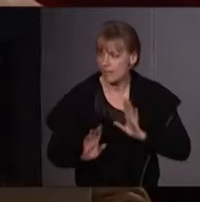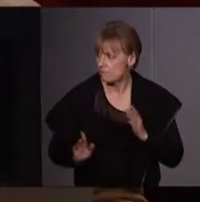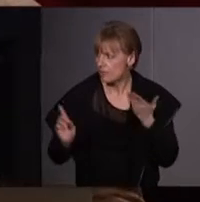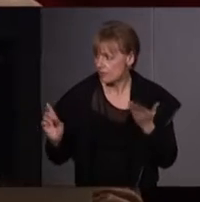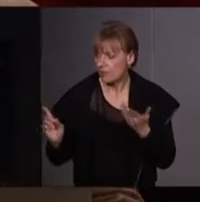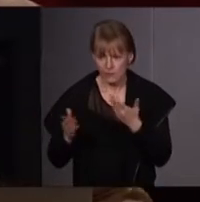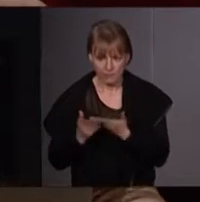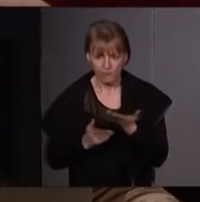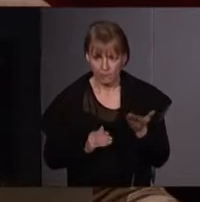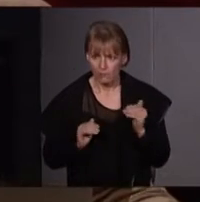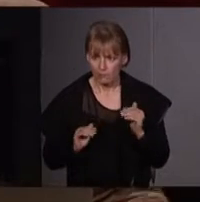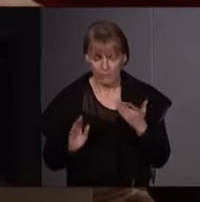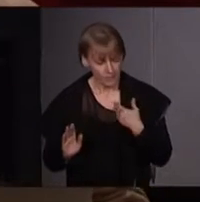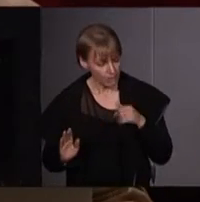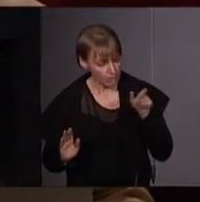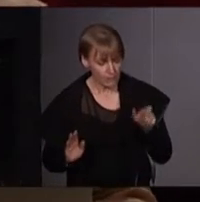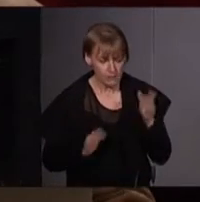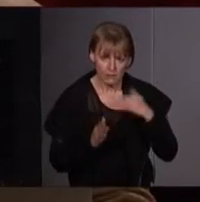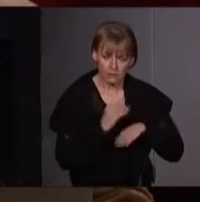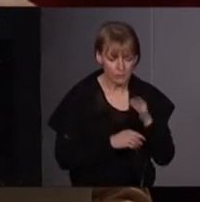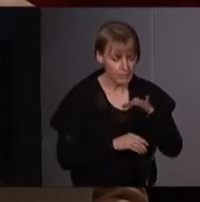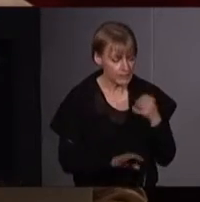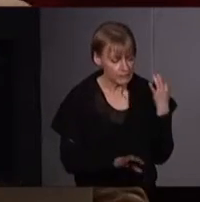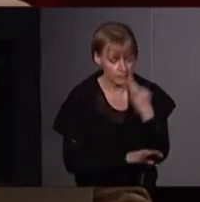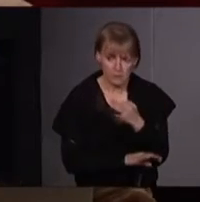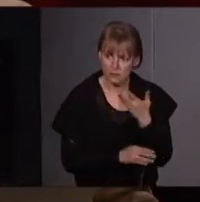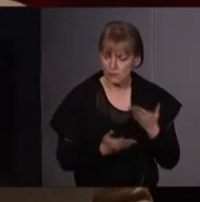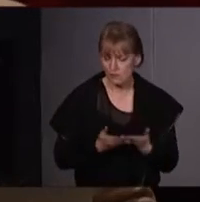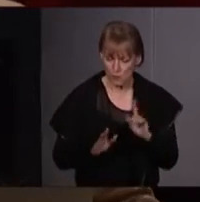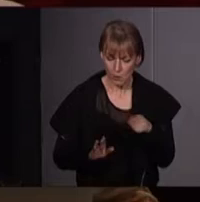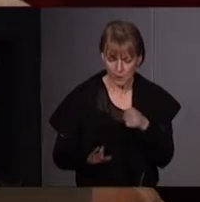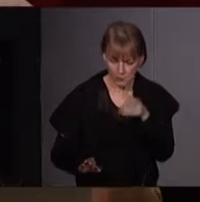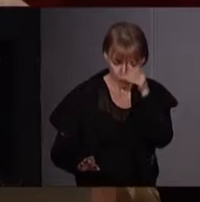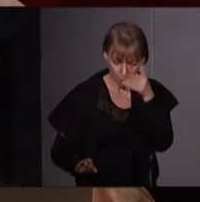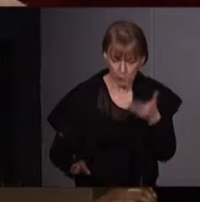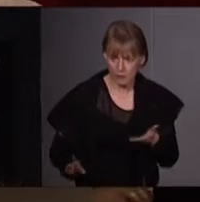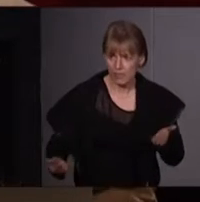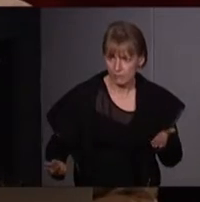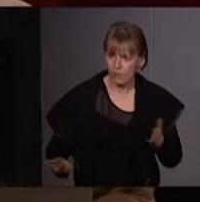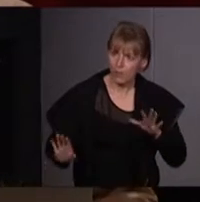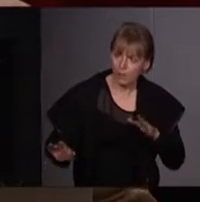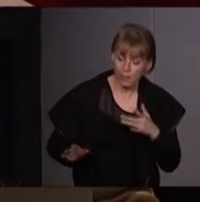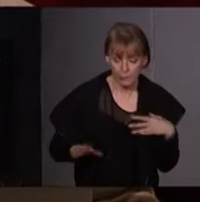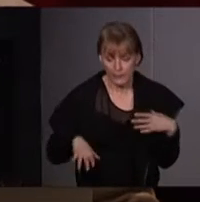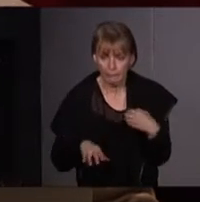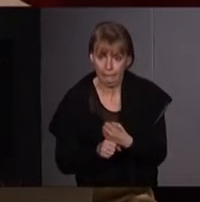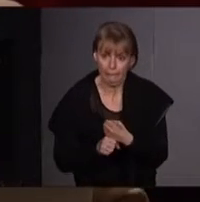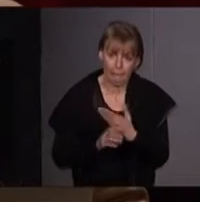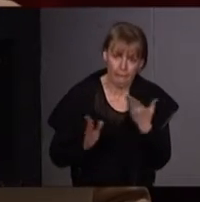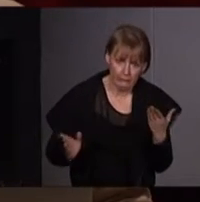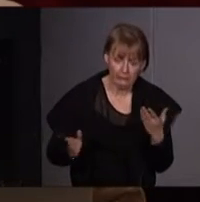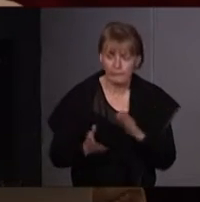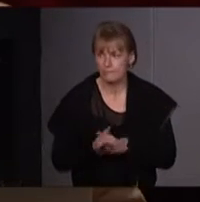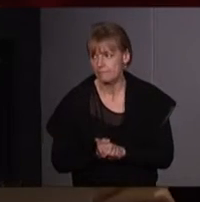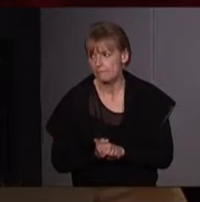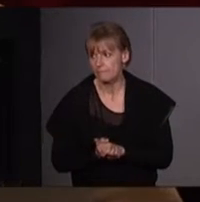à la BPI, qui dit que le concept de la nature, excusez-moi, ça va paraître un petit peu raccourci, dans la manière dont je